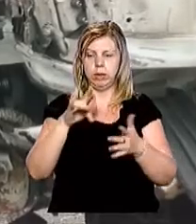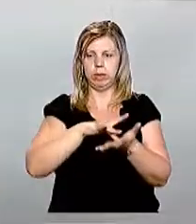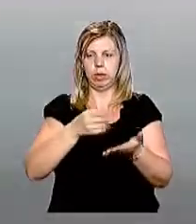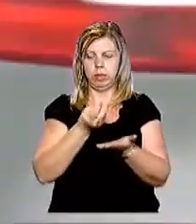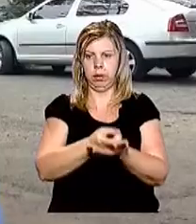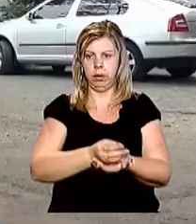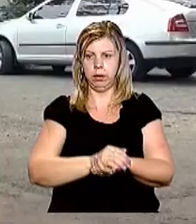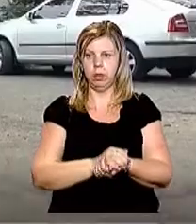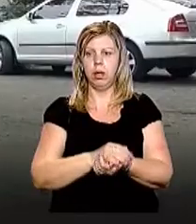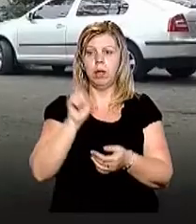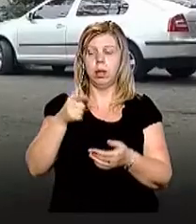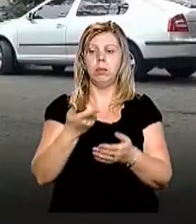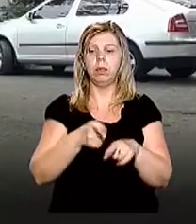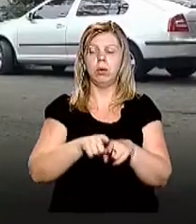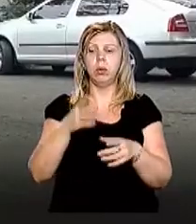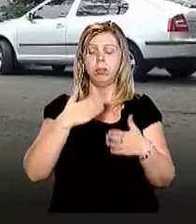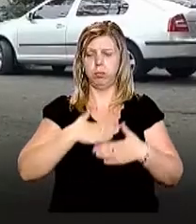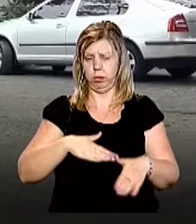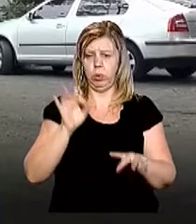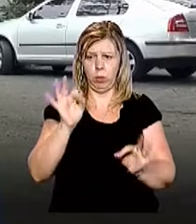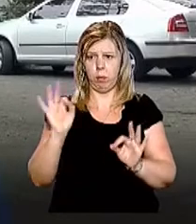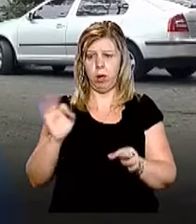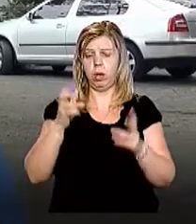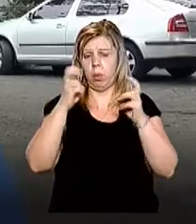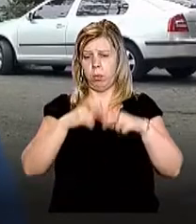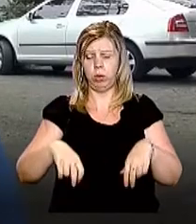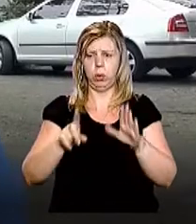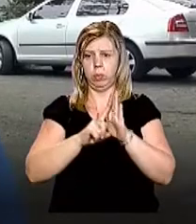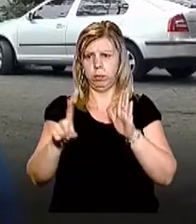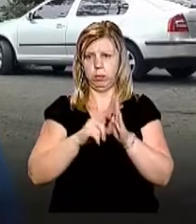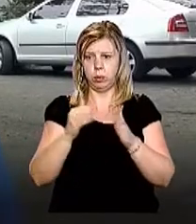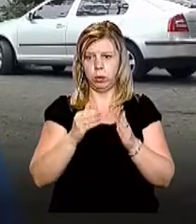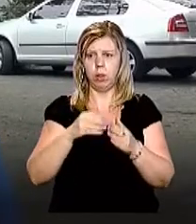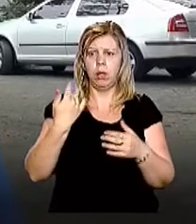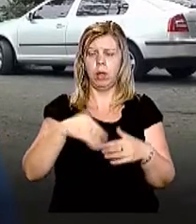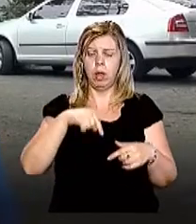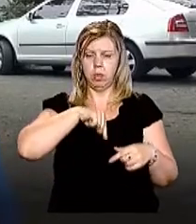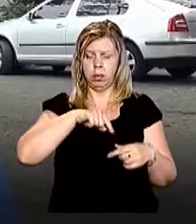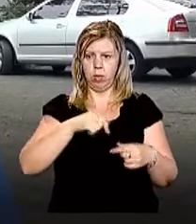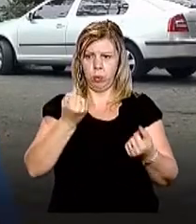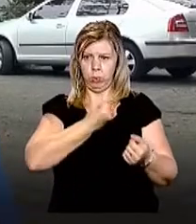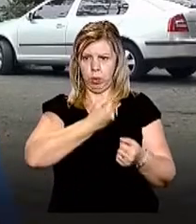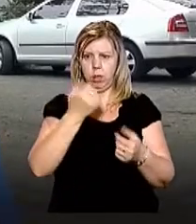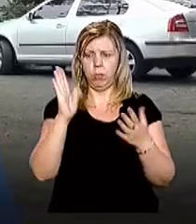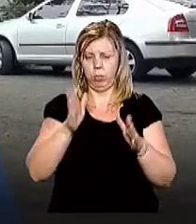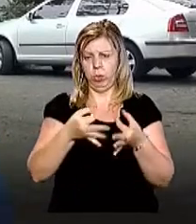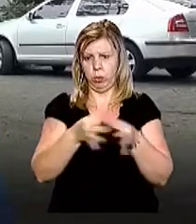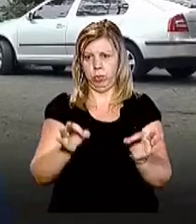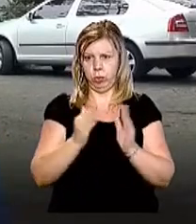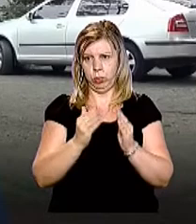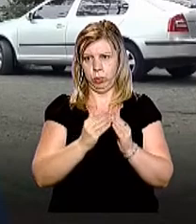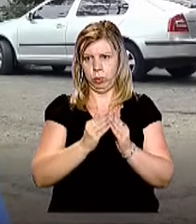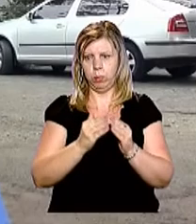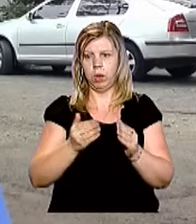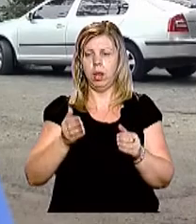районної лікарні. Стан його задовільний, обстежується у нас амбулаторний з діагнозом забій грудної клітки, буде відпущений на амбулаторне